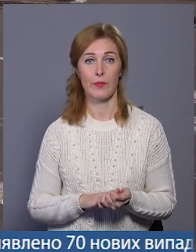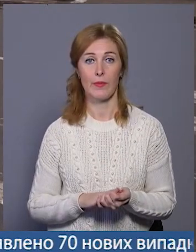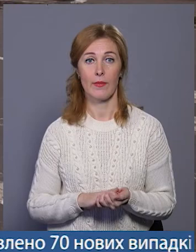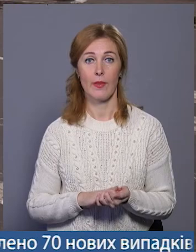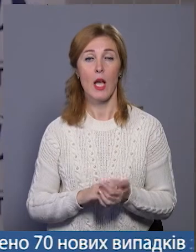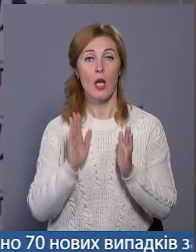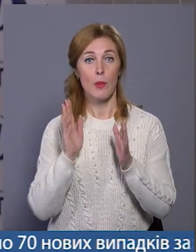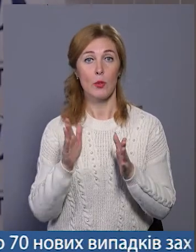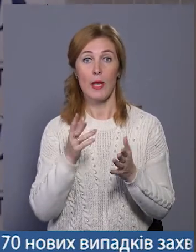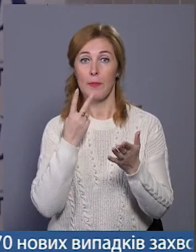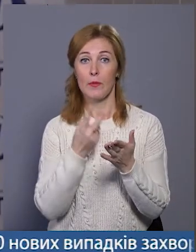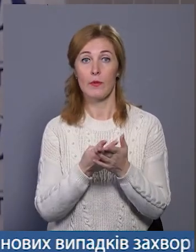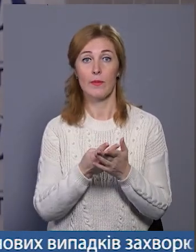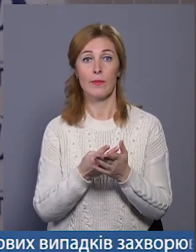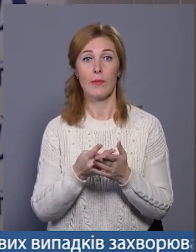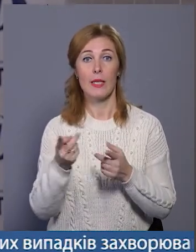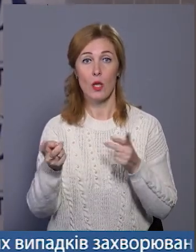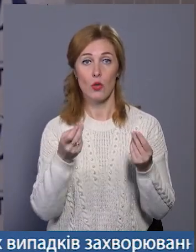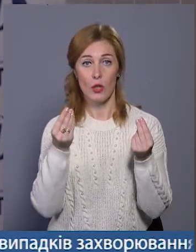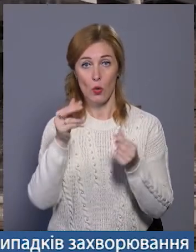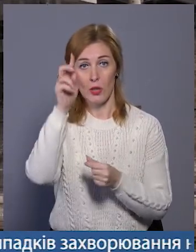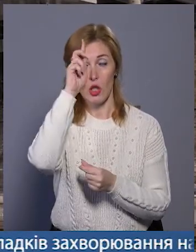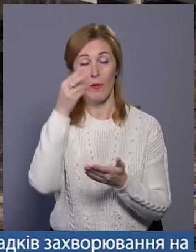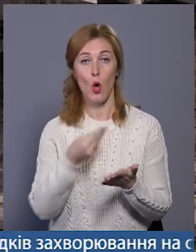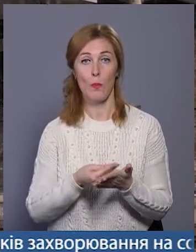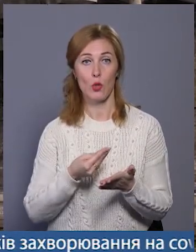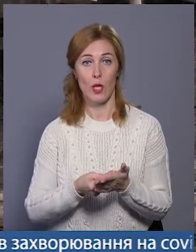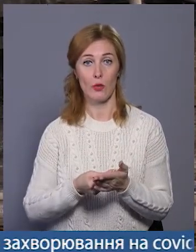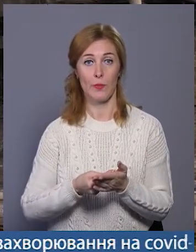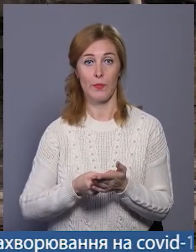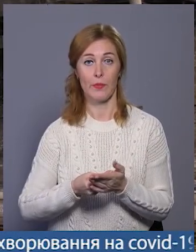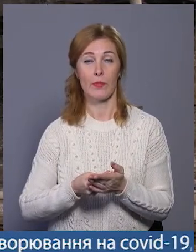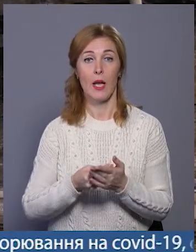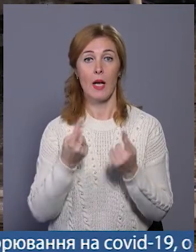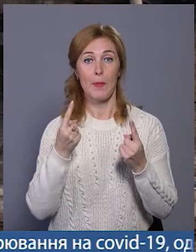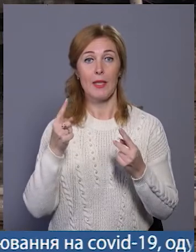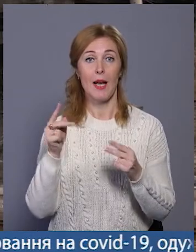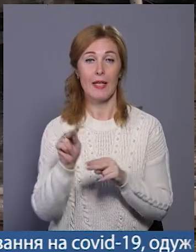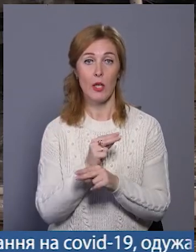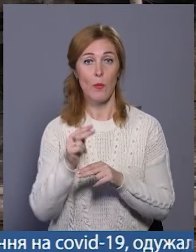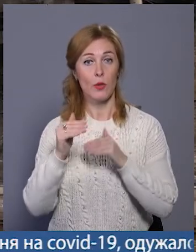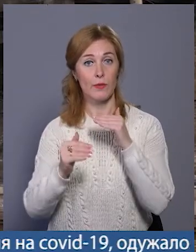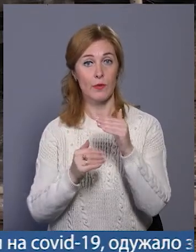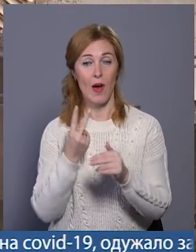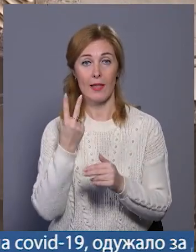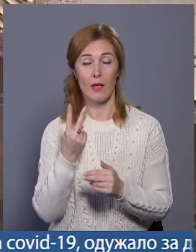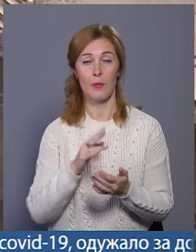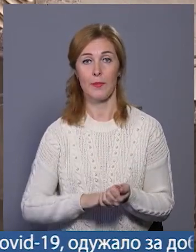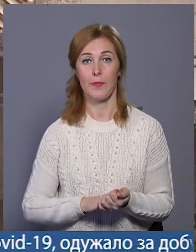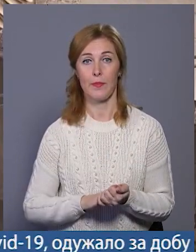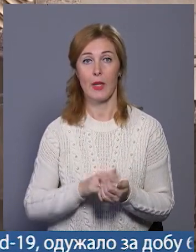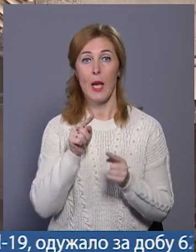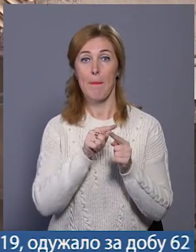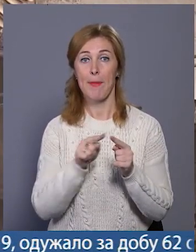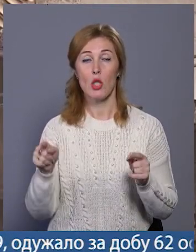власне, будемо претендувати намагатись залучати кошти з державного бюджету. Відбуватиметься капітальний ремонт у два етапи, розповідає Василь Новачук. Під